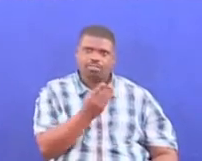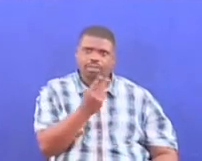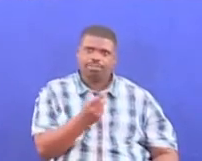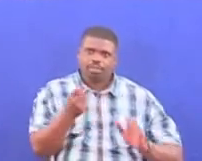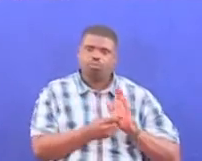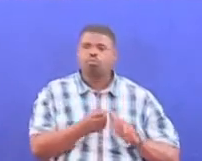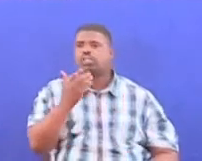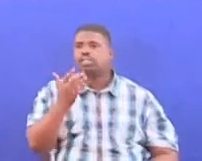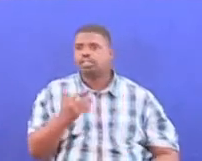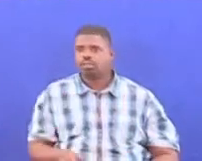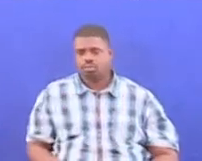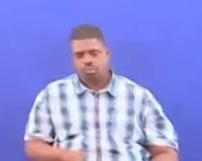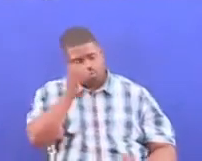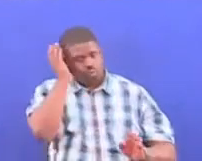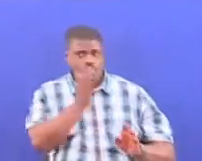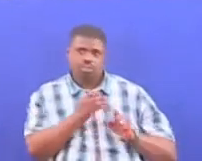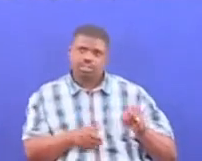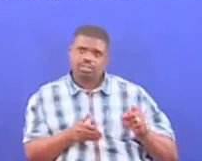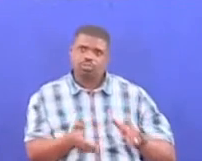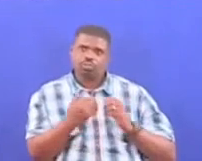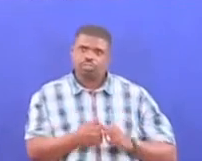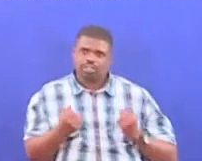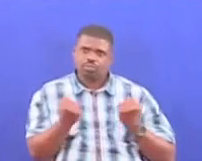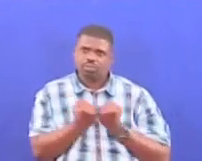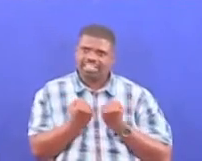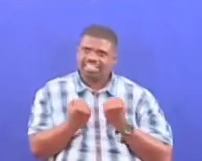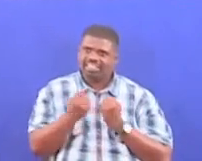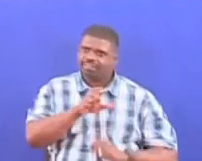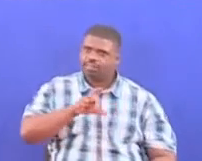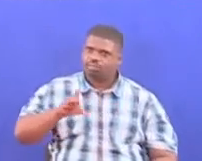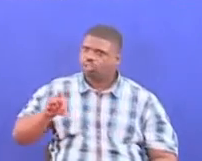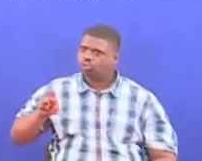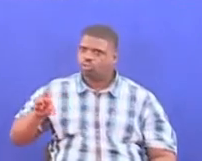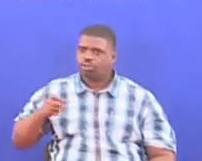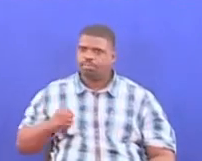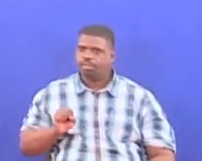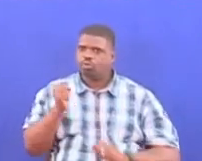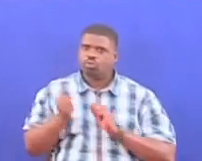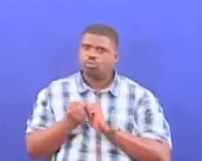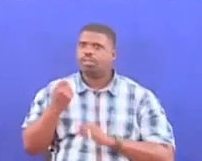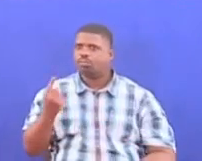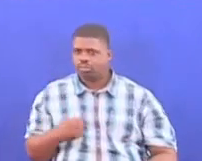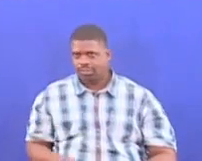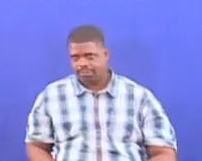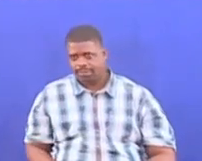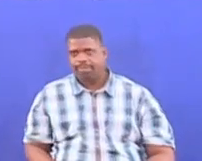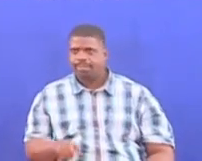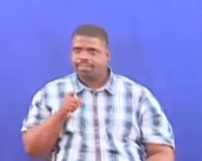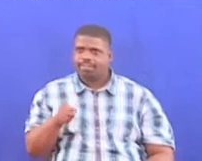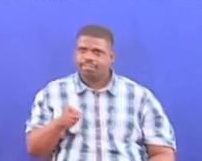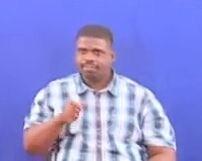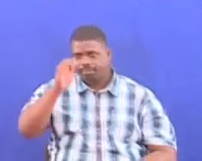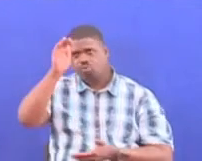ni kutatano, kwa jili ya kueza kuthalisha vitambulisho milioni kuminamoja. Ambo ni